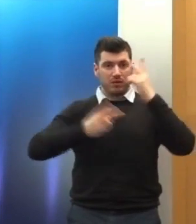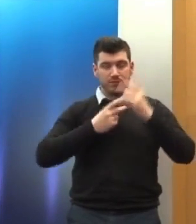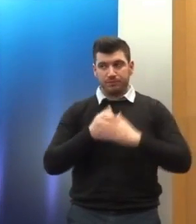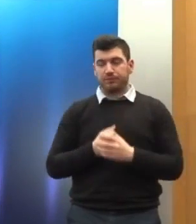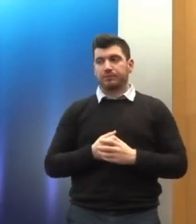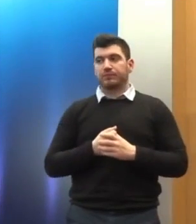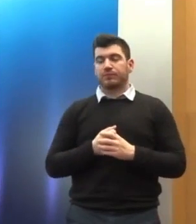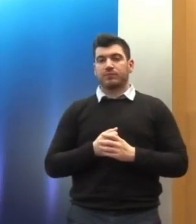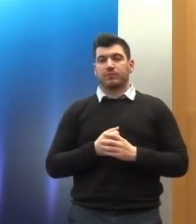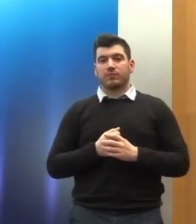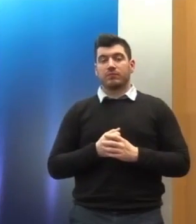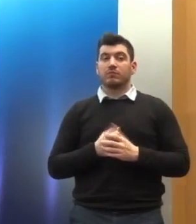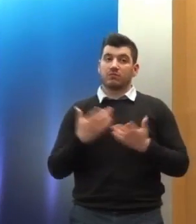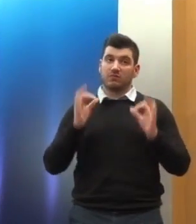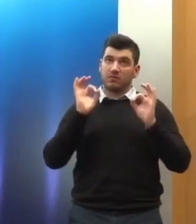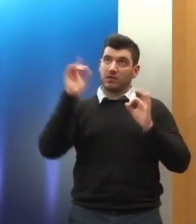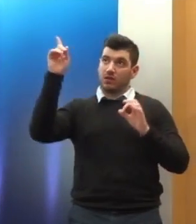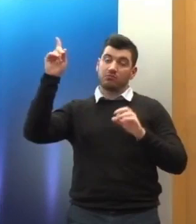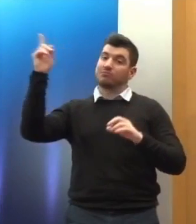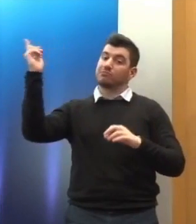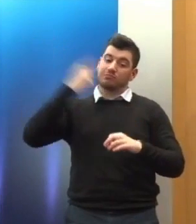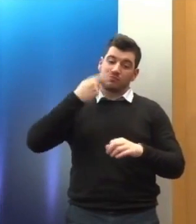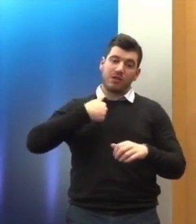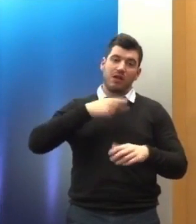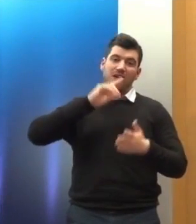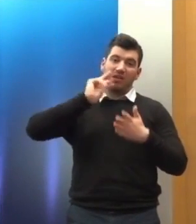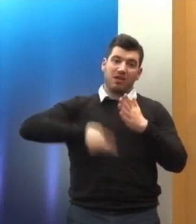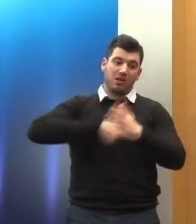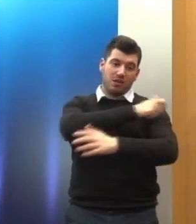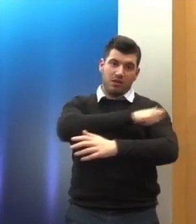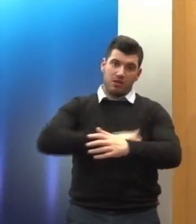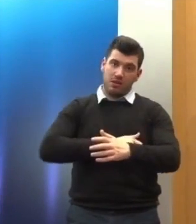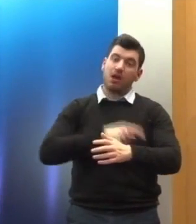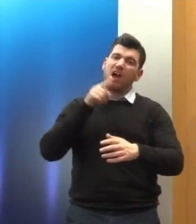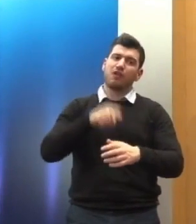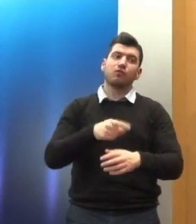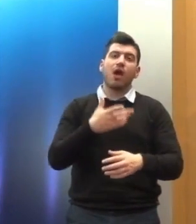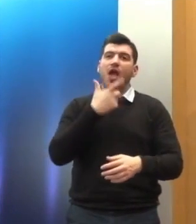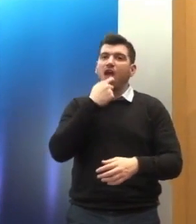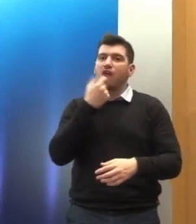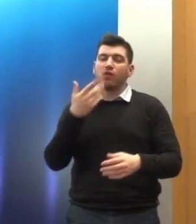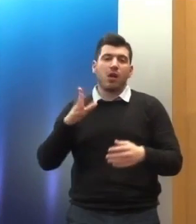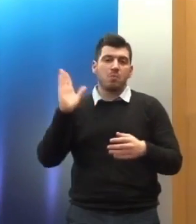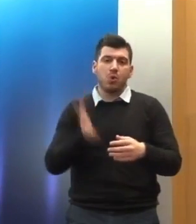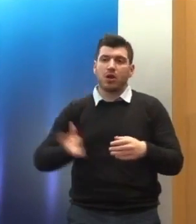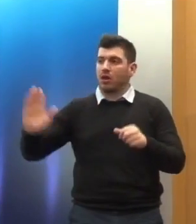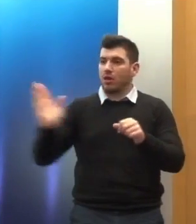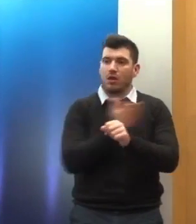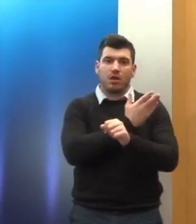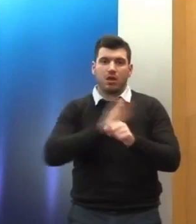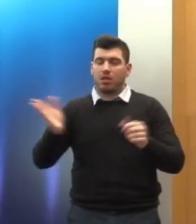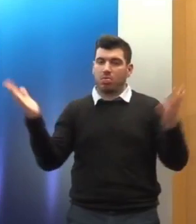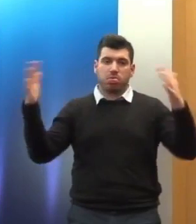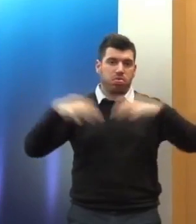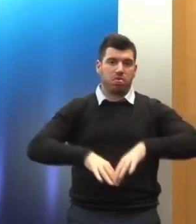βασιζόμενη και στη συστάση των διεθνών οργάνων είναι ένα πάρα πολύ εύθραυστο οικοδόμημα αναγκαίο να γίνει θέλει δουλειά συστηματική